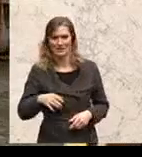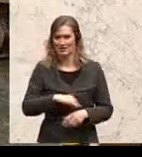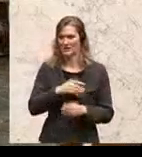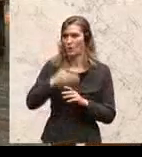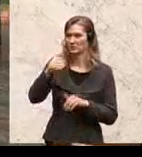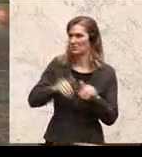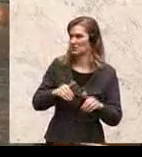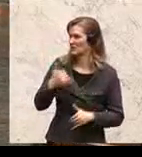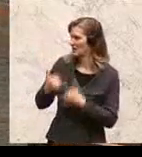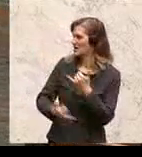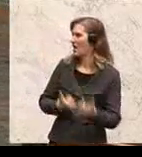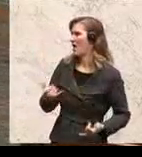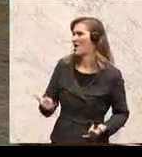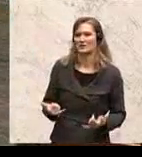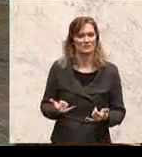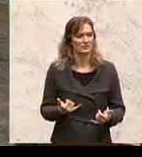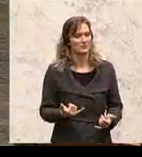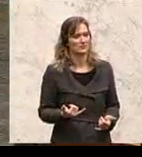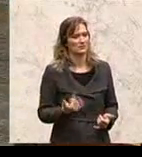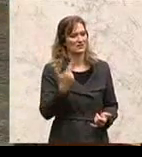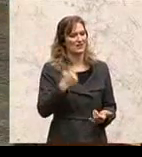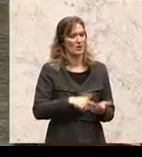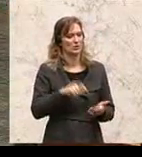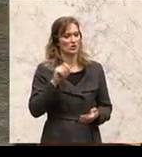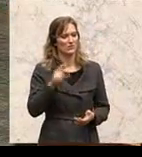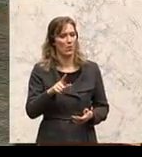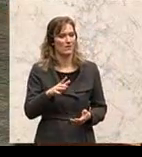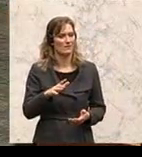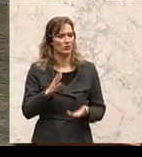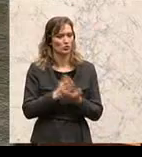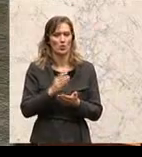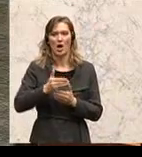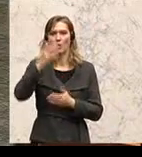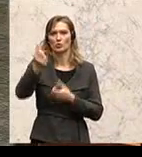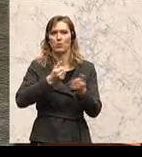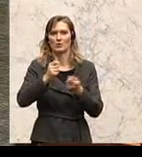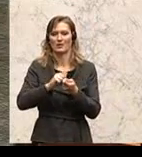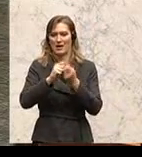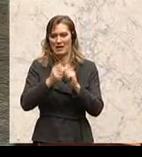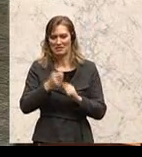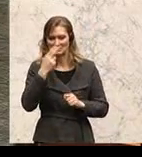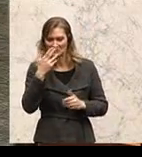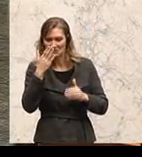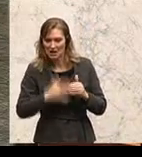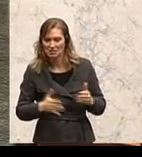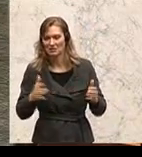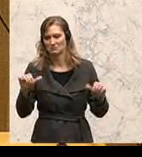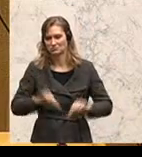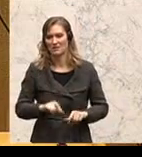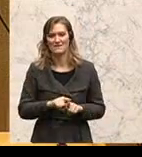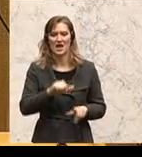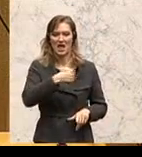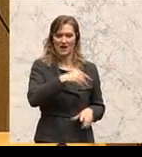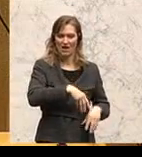Das Ton betont Wolfgang Pirkluber von den Grünen. Gerald Grosst, BZÖ ist am Wort. wie das Jahr 2011 begonnen hat.